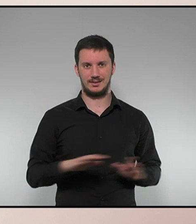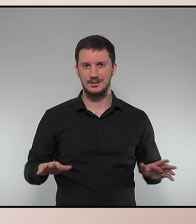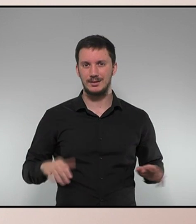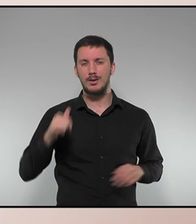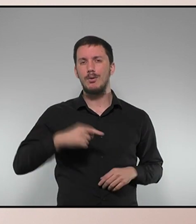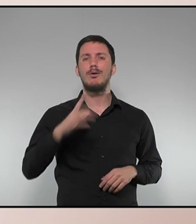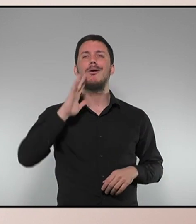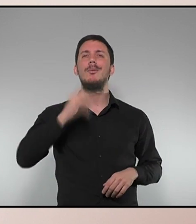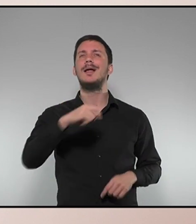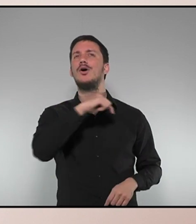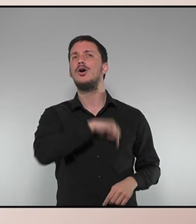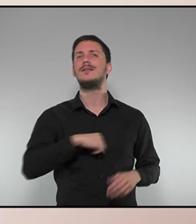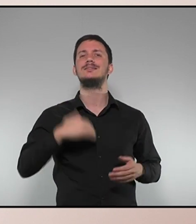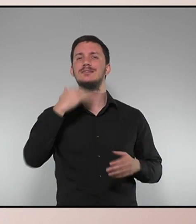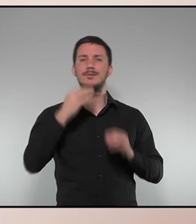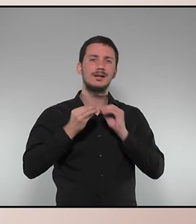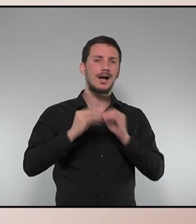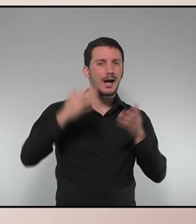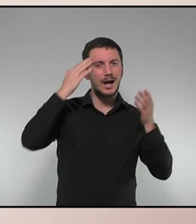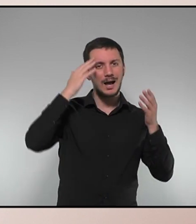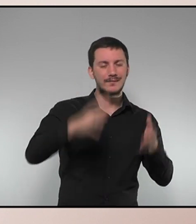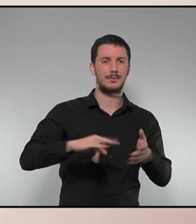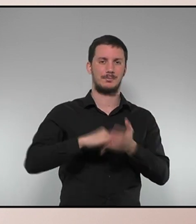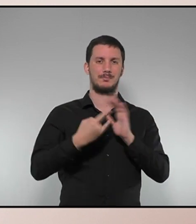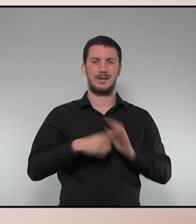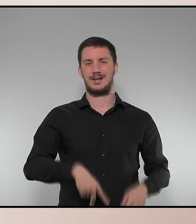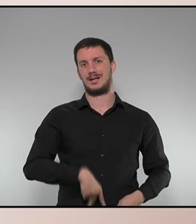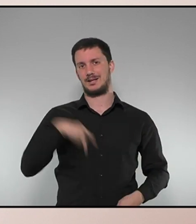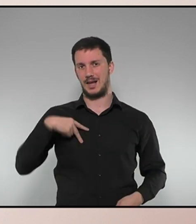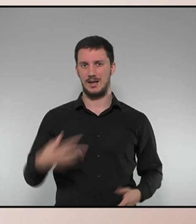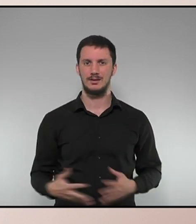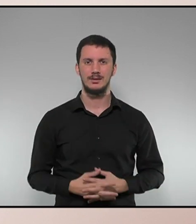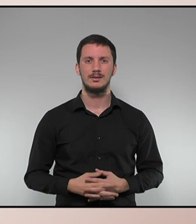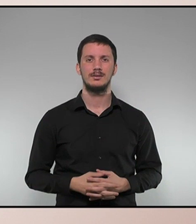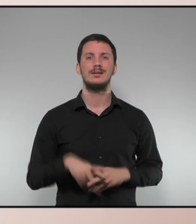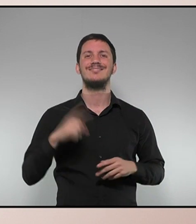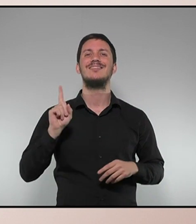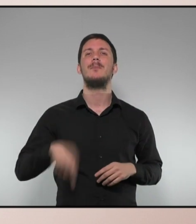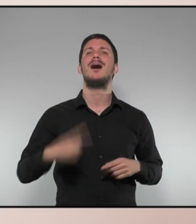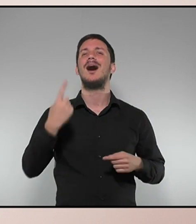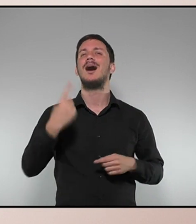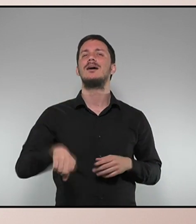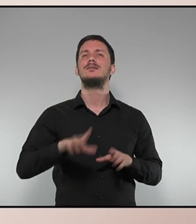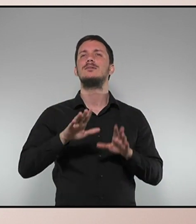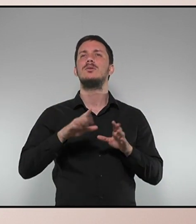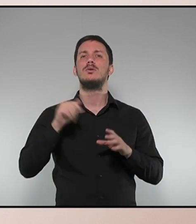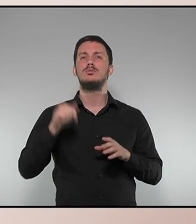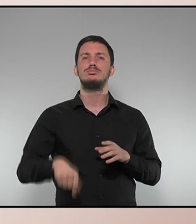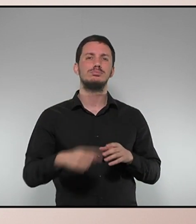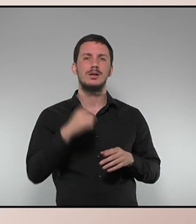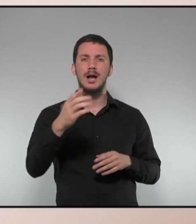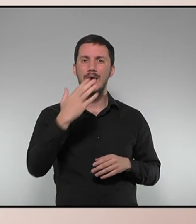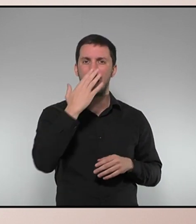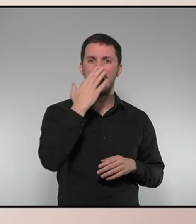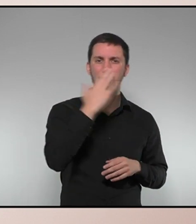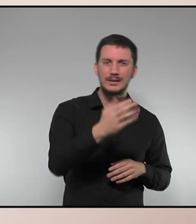disposat de tot per tal d'atendre i respondre al clam general. I constatem, en tercer lloc, que no hi ha correspondència entre aquesta actitud i